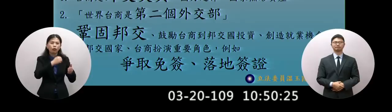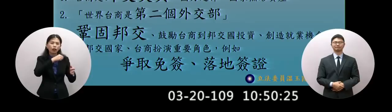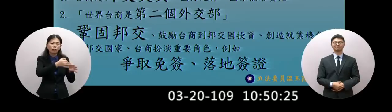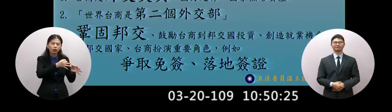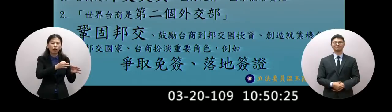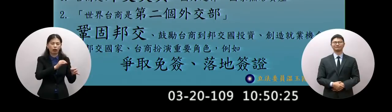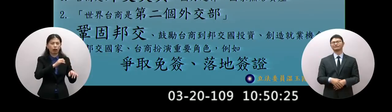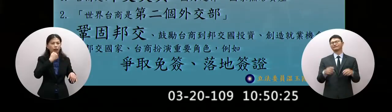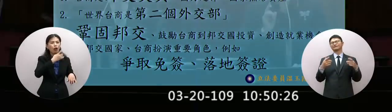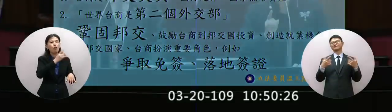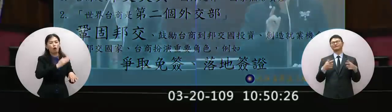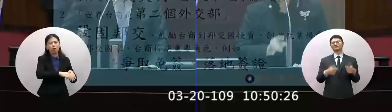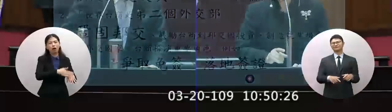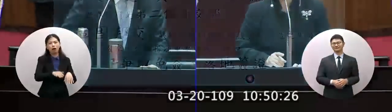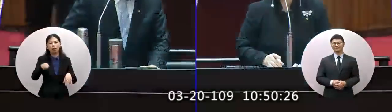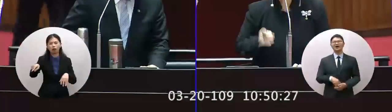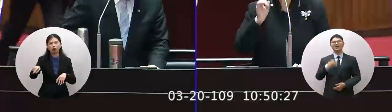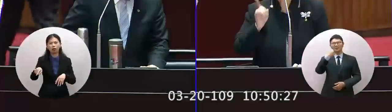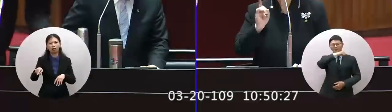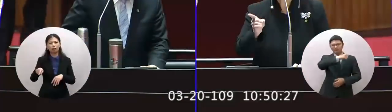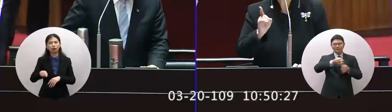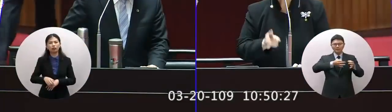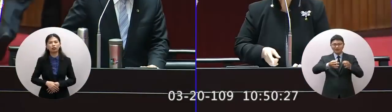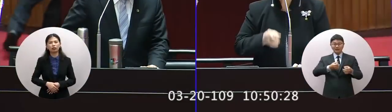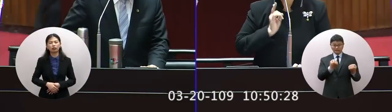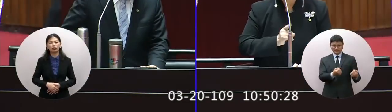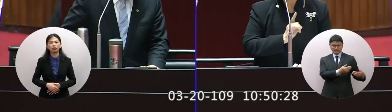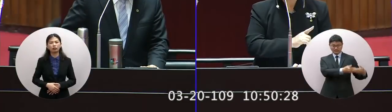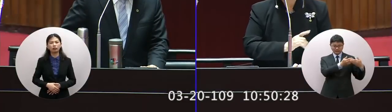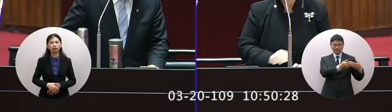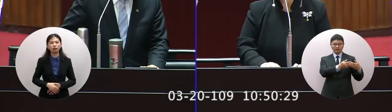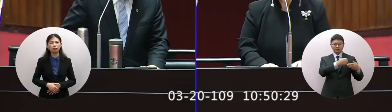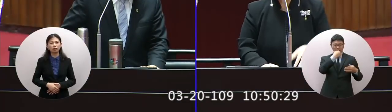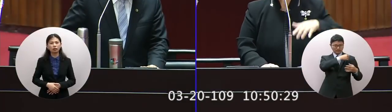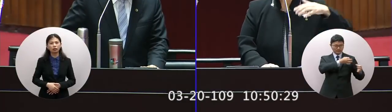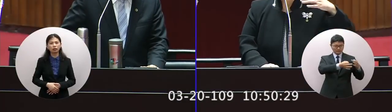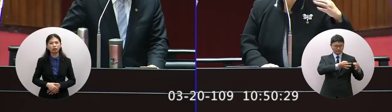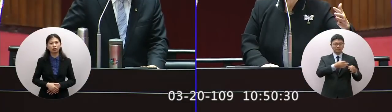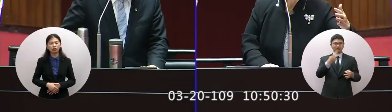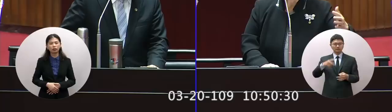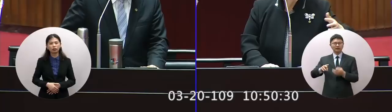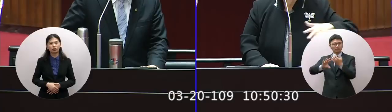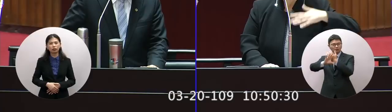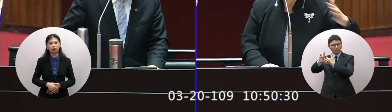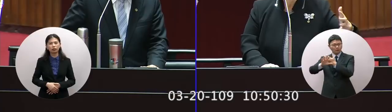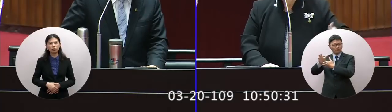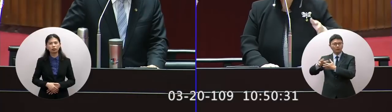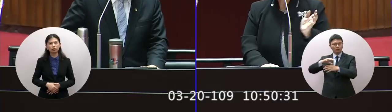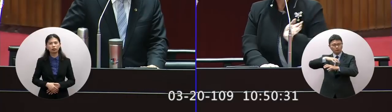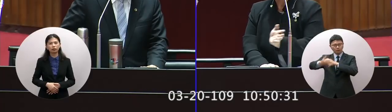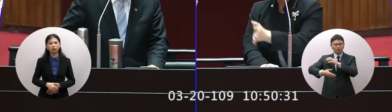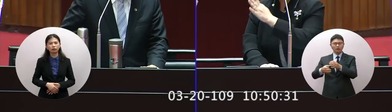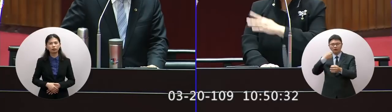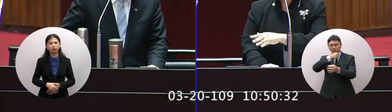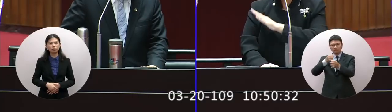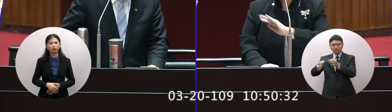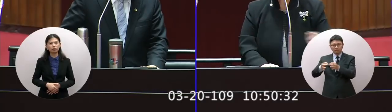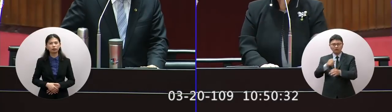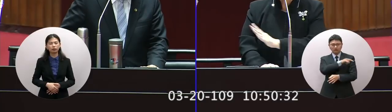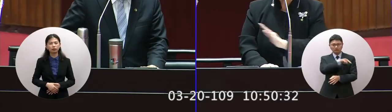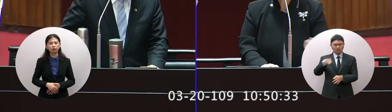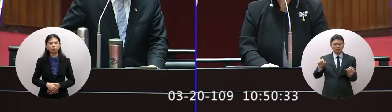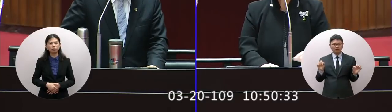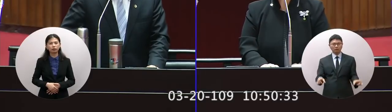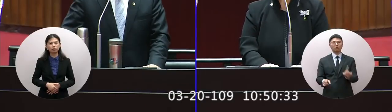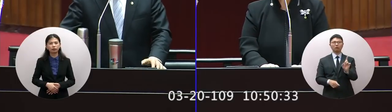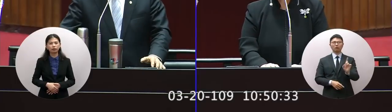沒有啦台商啦台力的台商和世界的台商海外的台商就對了海外的台商和大陸的台商